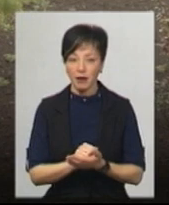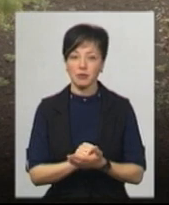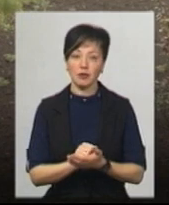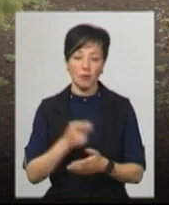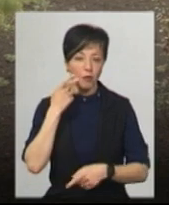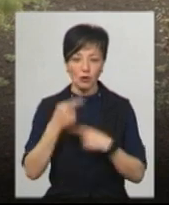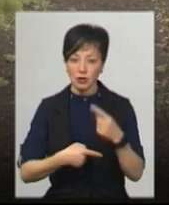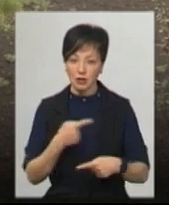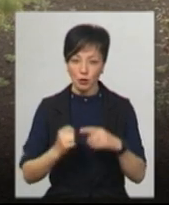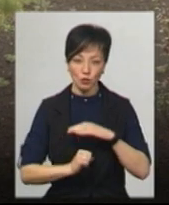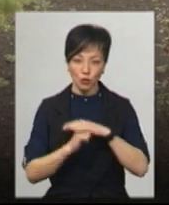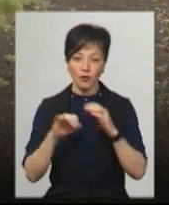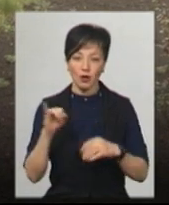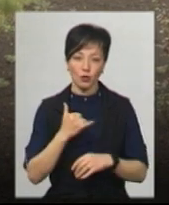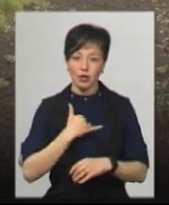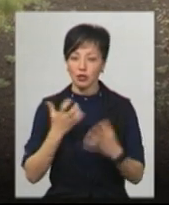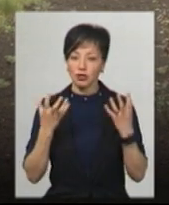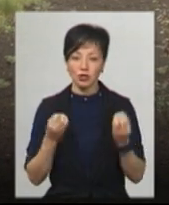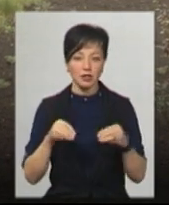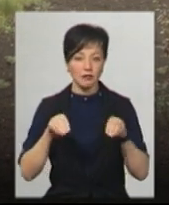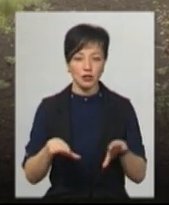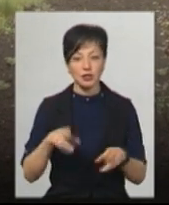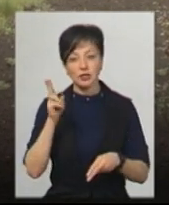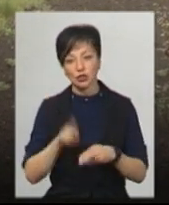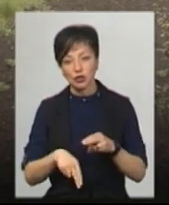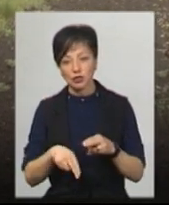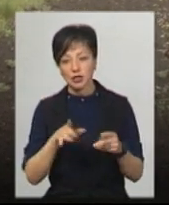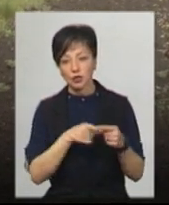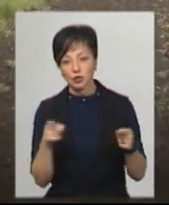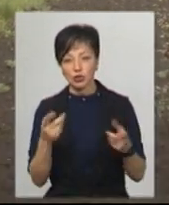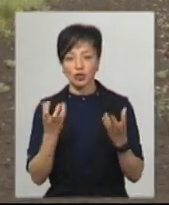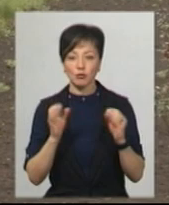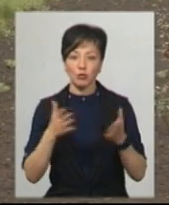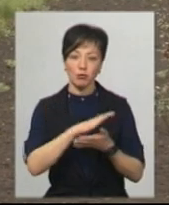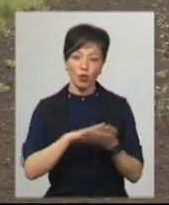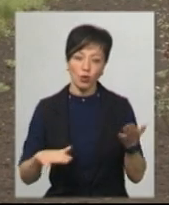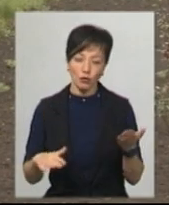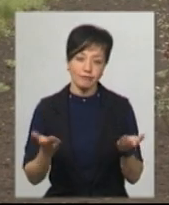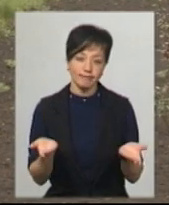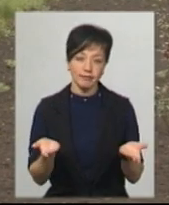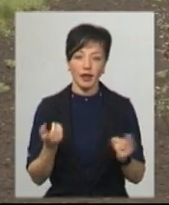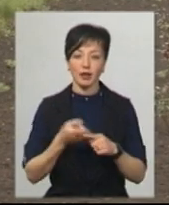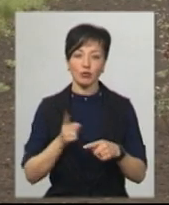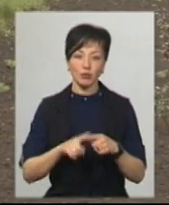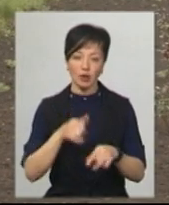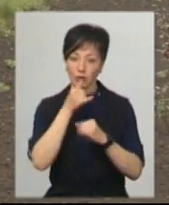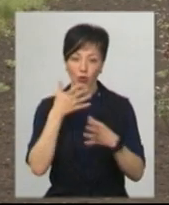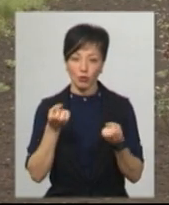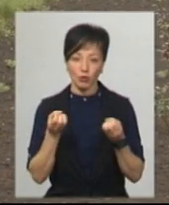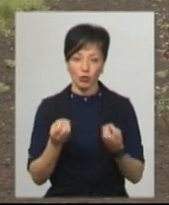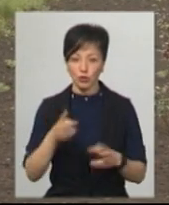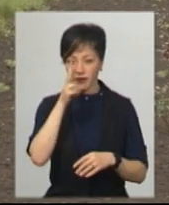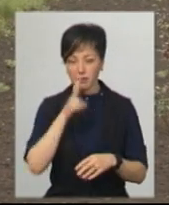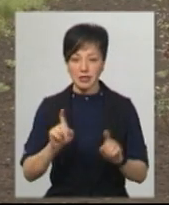постійній основі, і в нас ще не вирішено, чи ми закінчили сезон, чи ми ще будемо продовжувати, тому ми не могли просто два